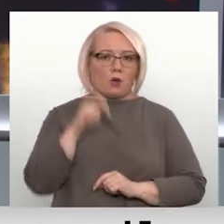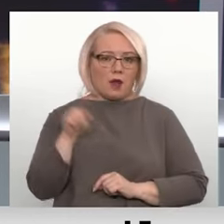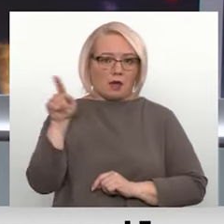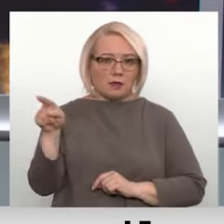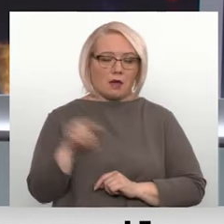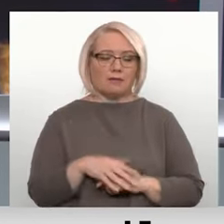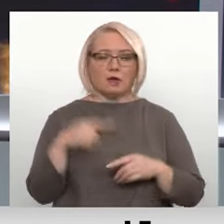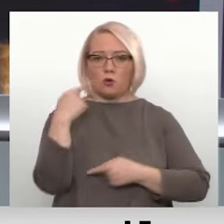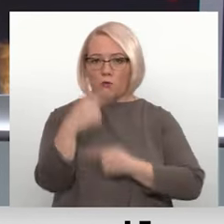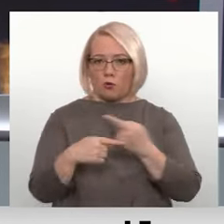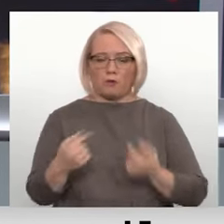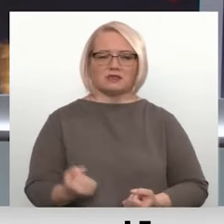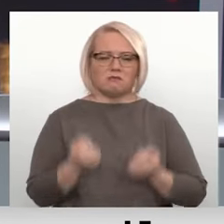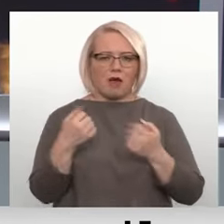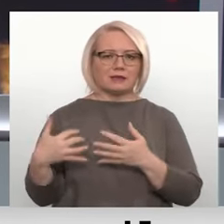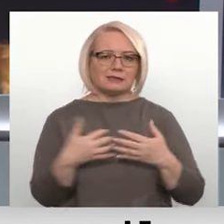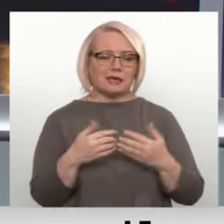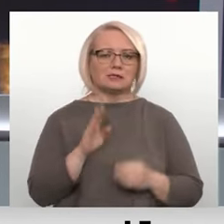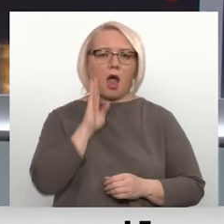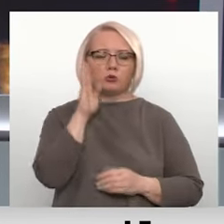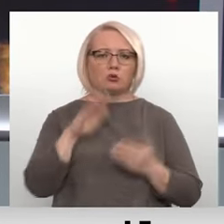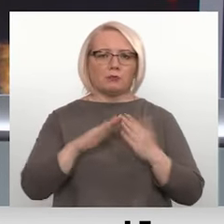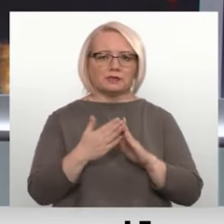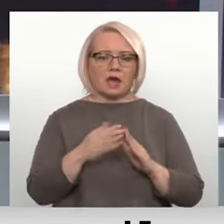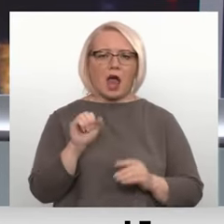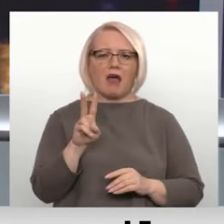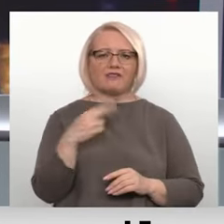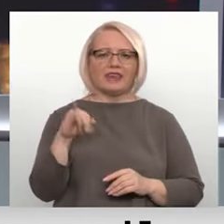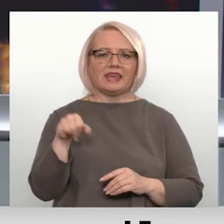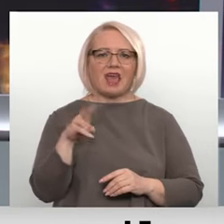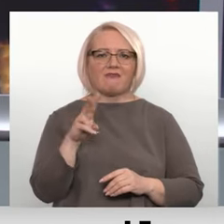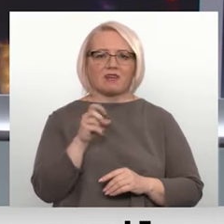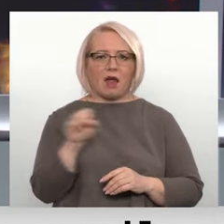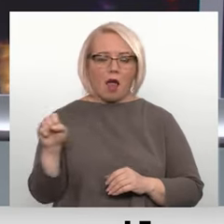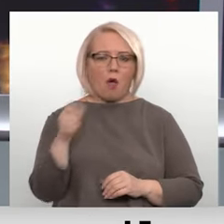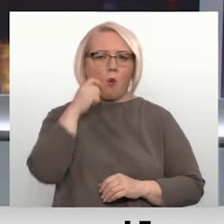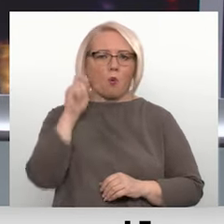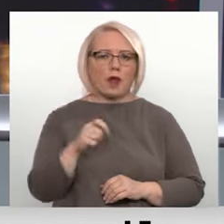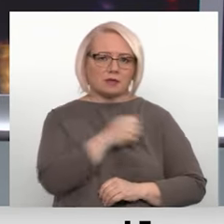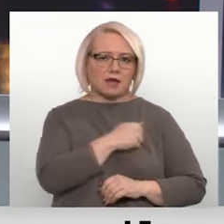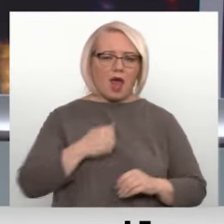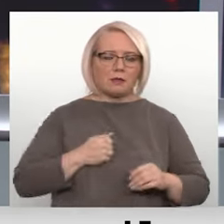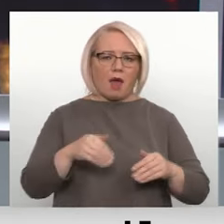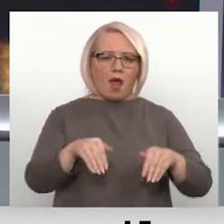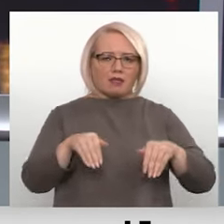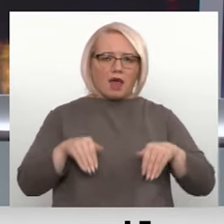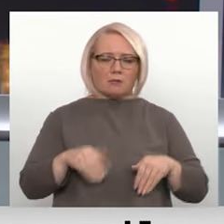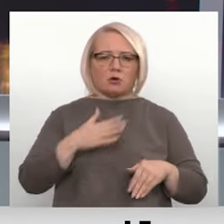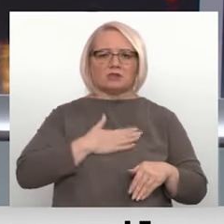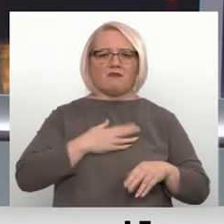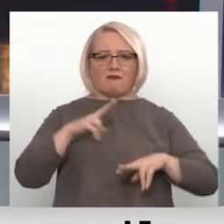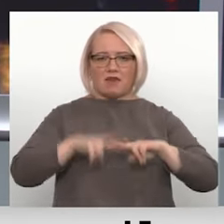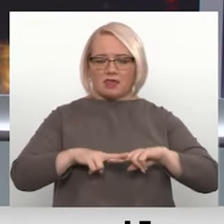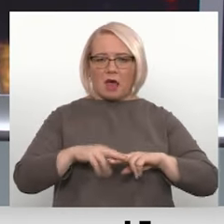Joprojām smagas kaujas Austruma pilsētā Avdiģivkā. Ukrainas bruņotie spēki atkāpjas no savām pozīcijām